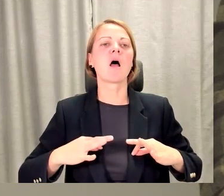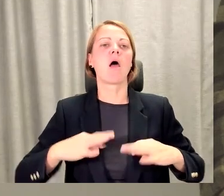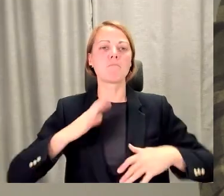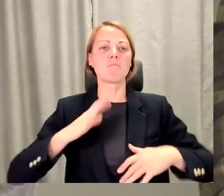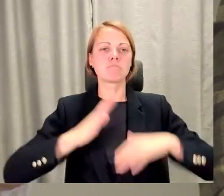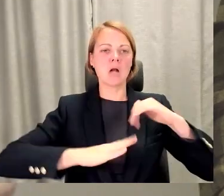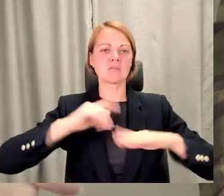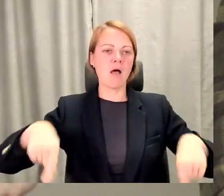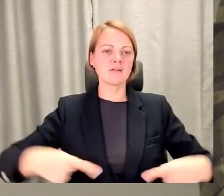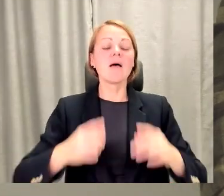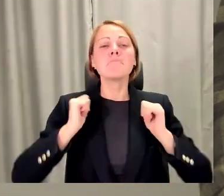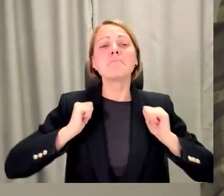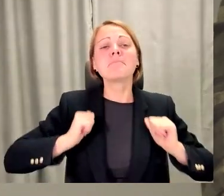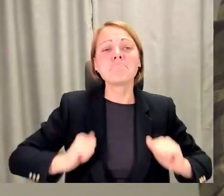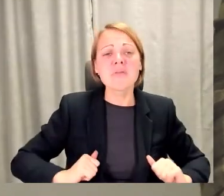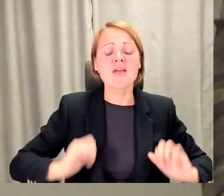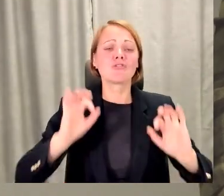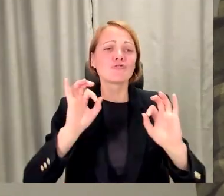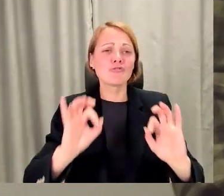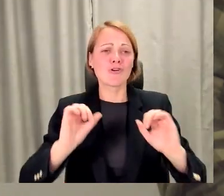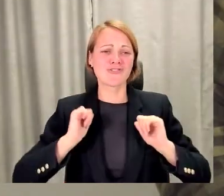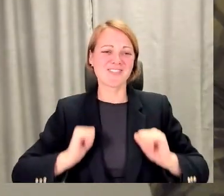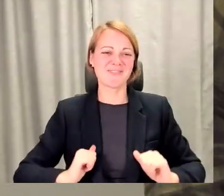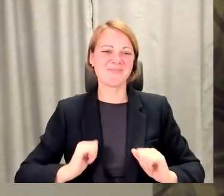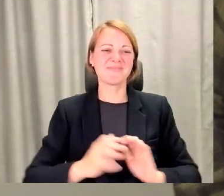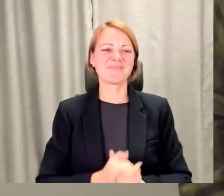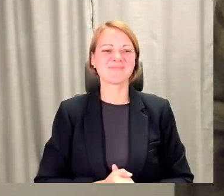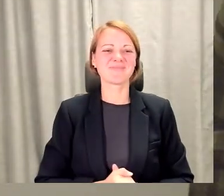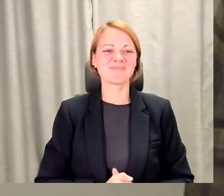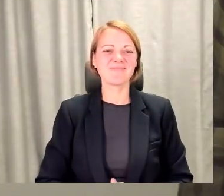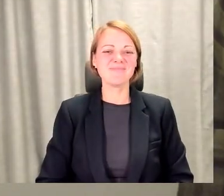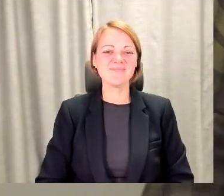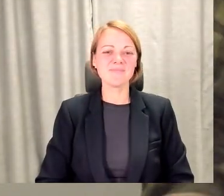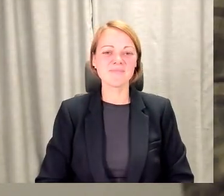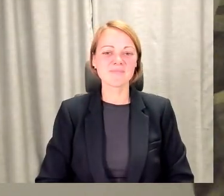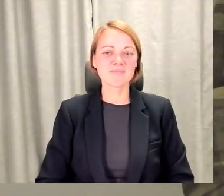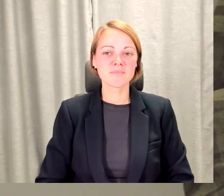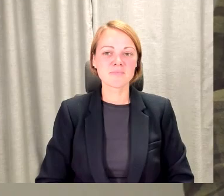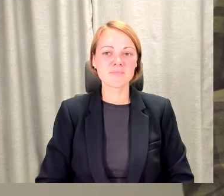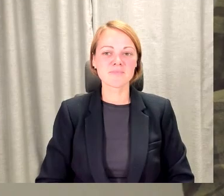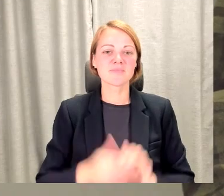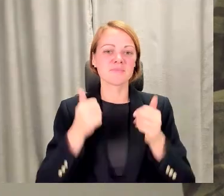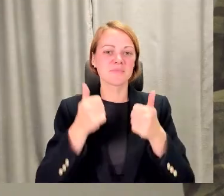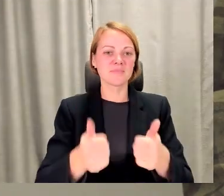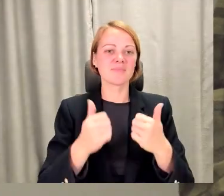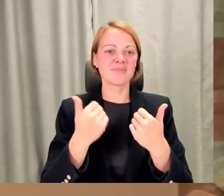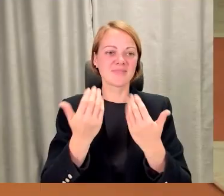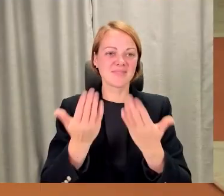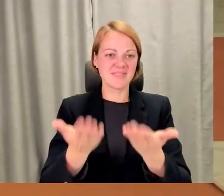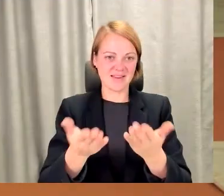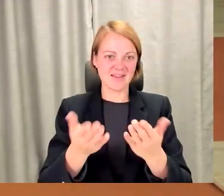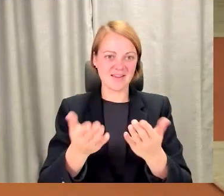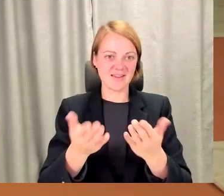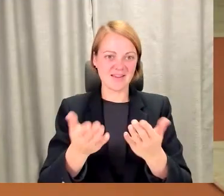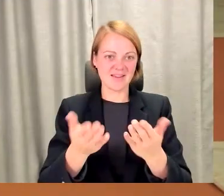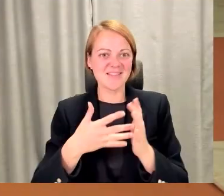tā mierīgi, tiešām. Tā mierīgi, lieliski, tomu tev izdodas mierīgi, arī tiem cilvēkam,